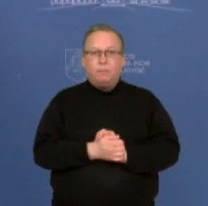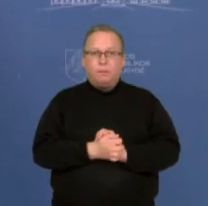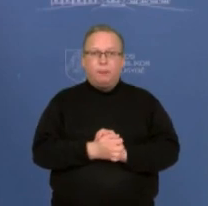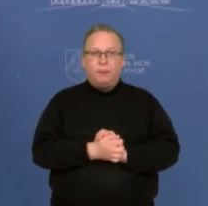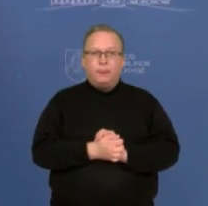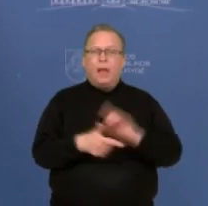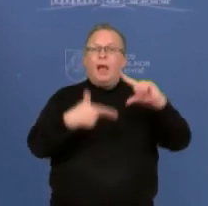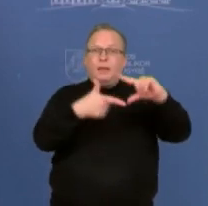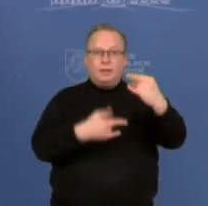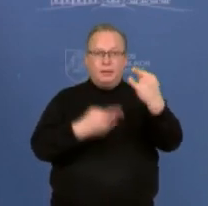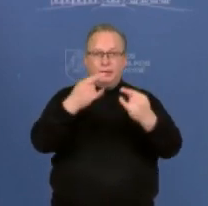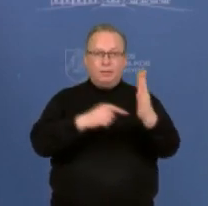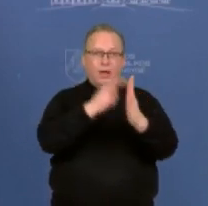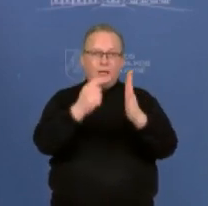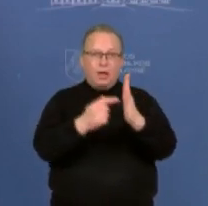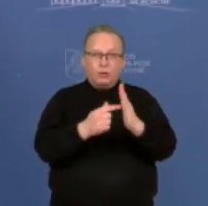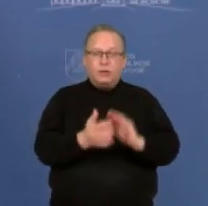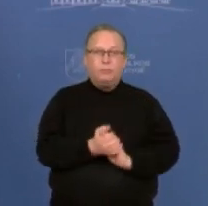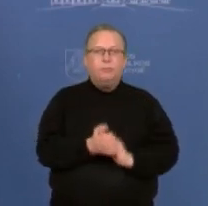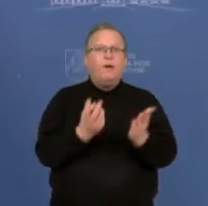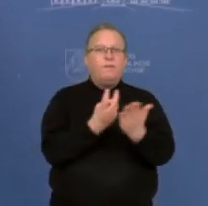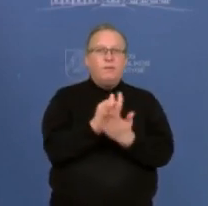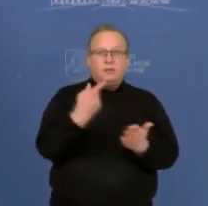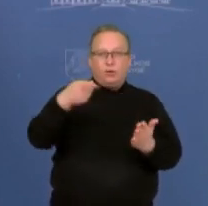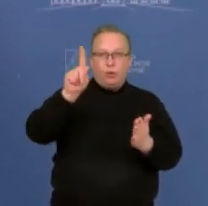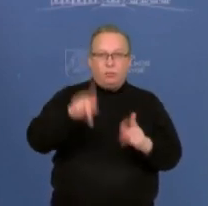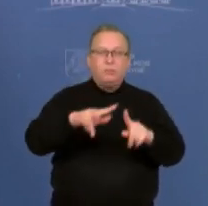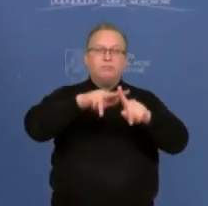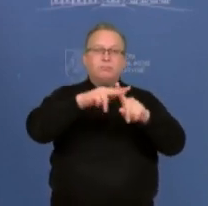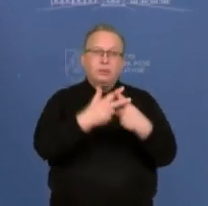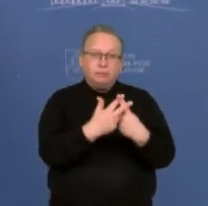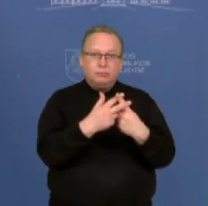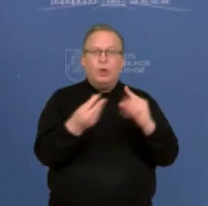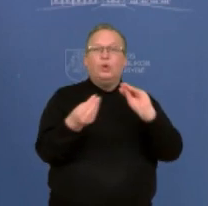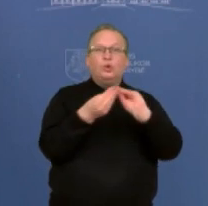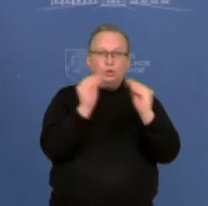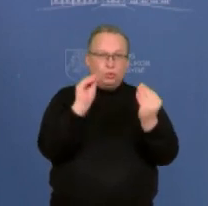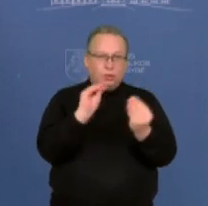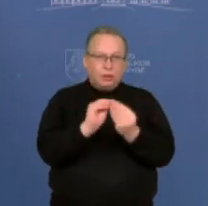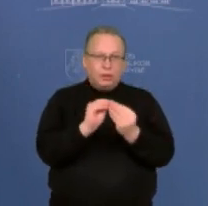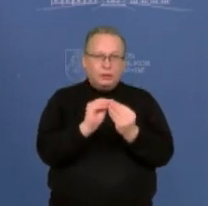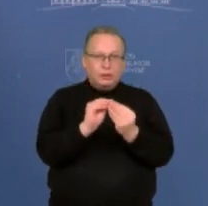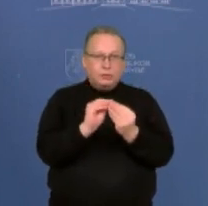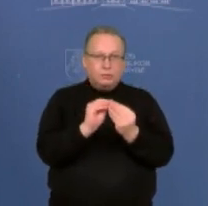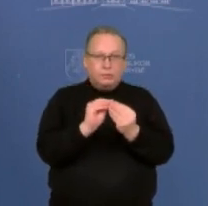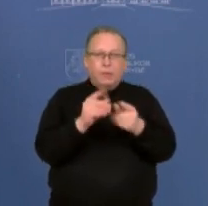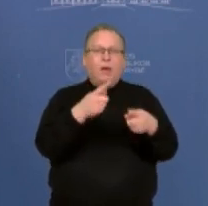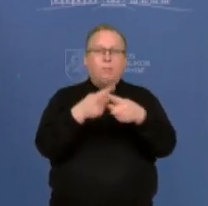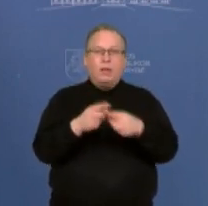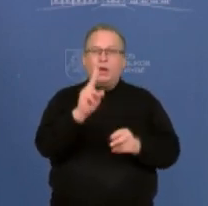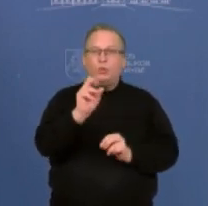Vilikanskyte, LRT televizija, paminėjot nuo vasario pirmos, nutrūksta suprantus sutartis su Baltaruskali.